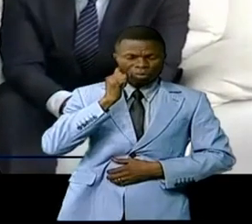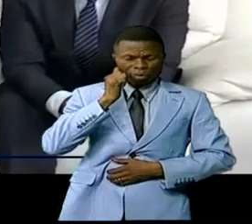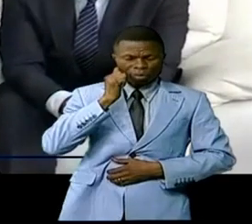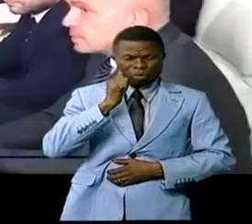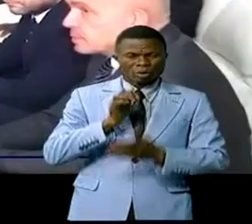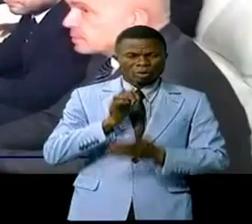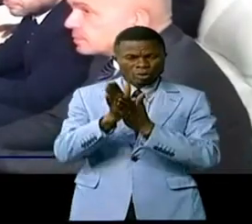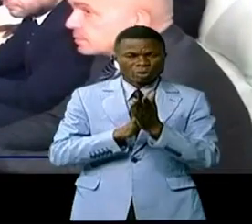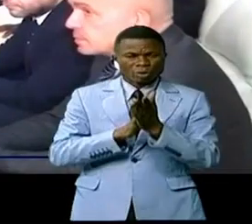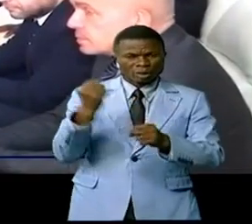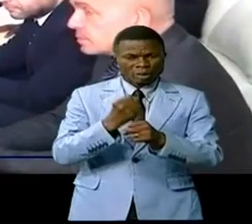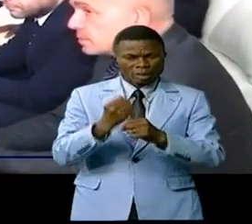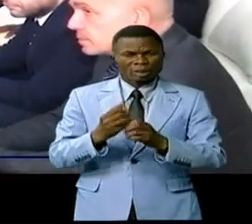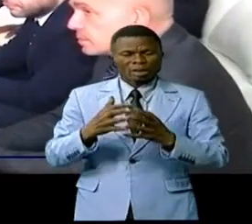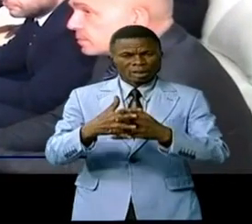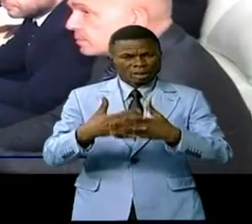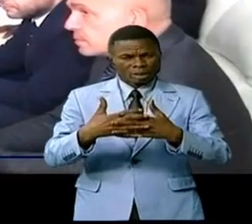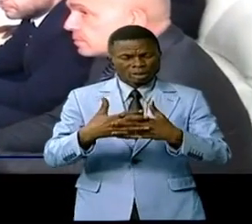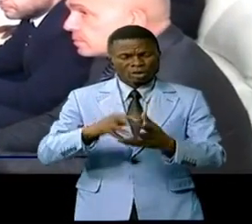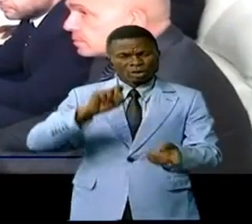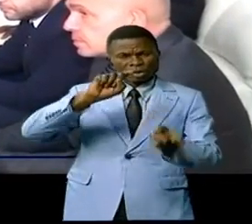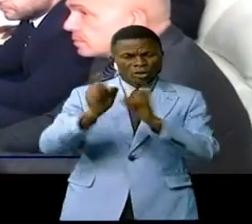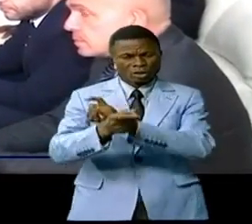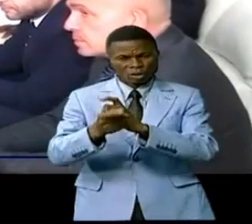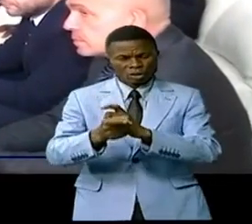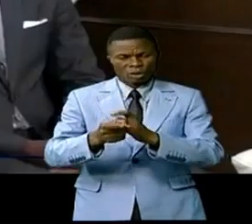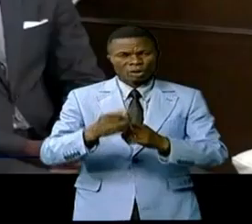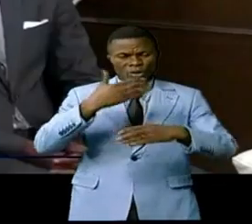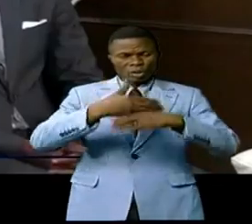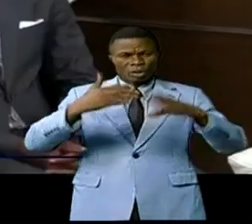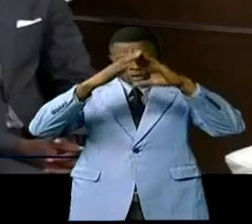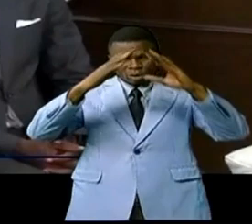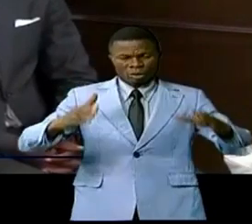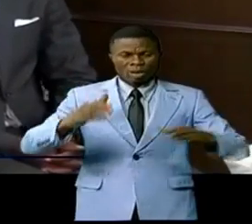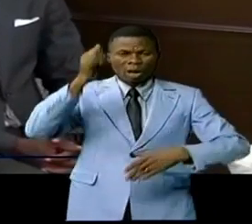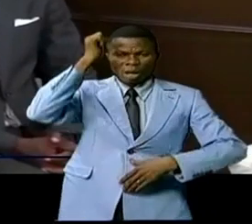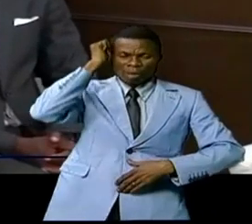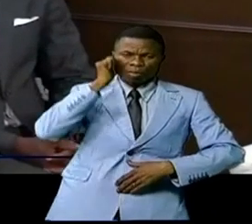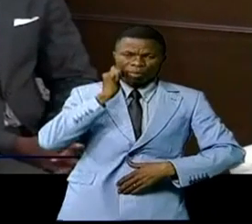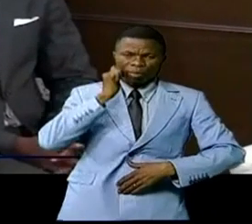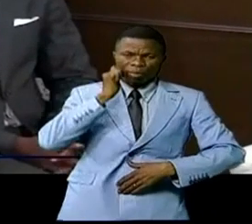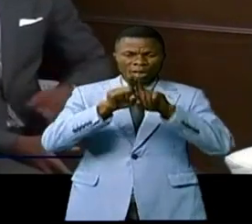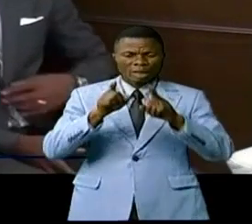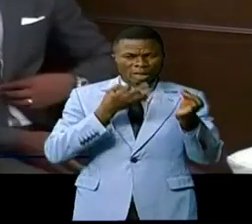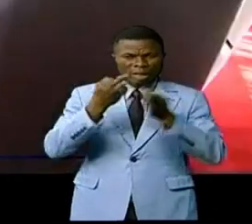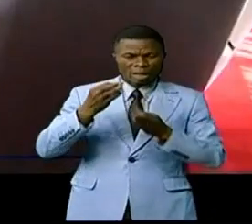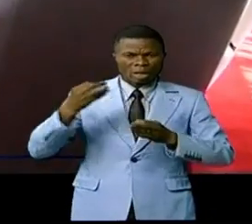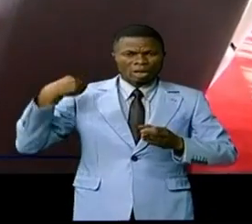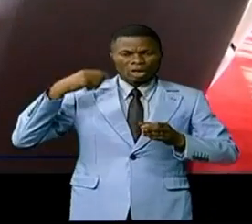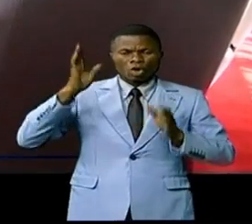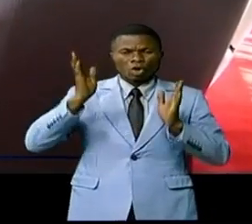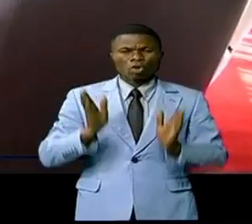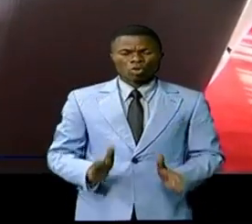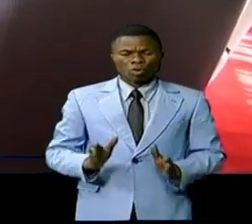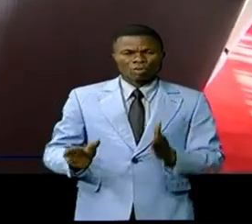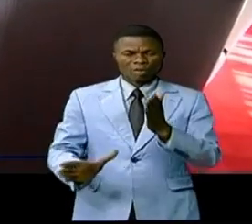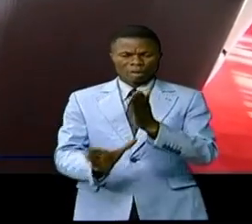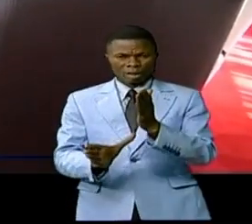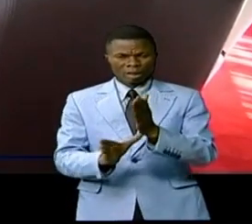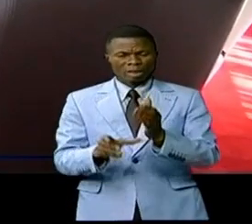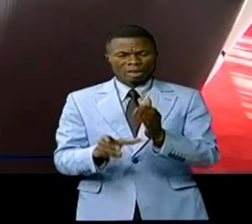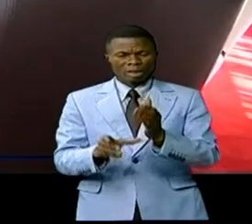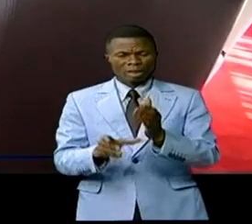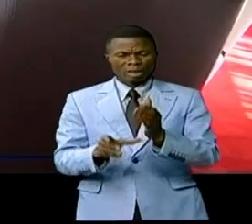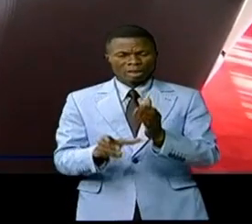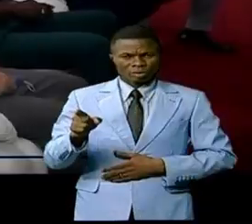souhaitent travailler dans la modernisation des infrastructures portuaires. Ils l'ont fait savoir au gouverneur intérimaire Justin Lumba